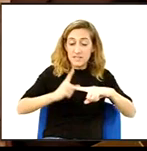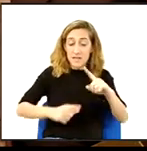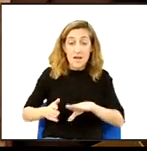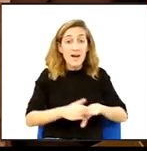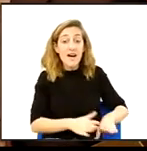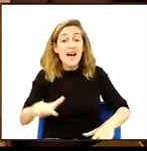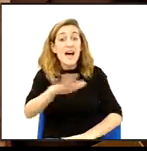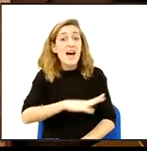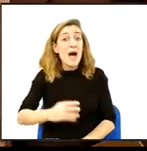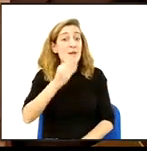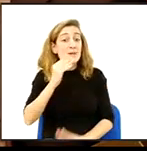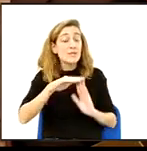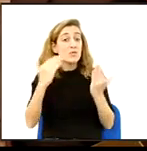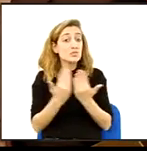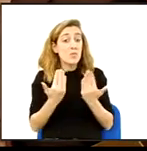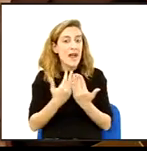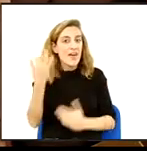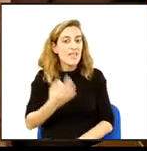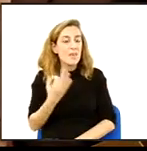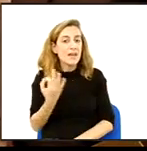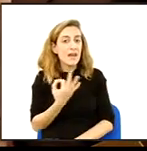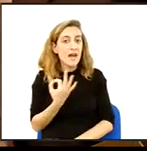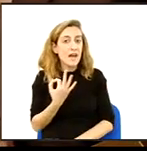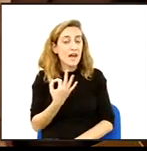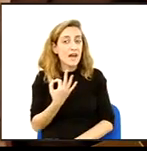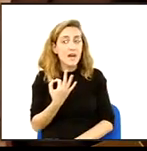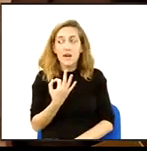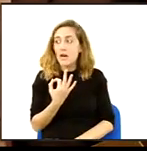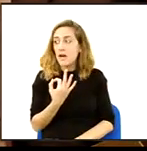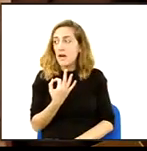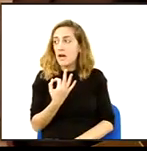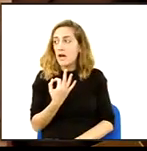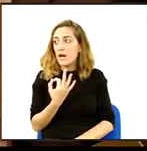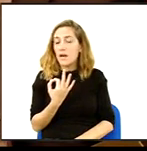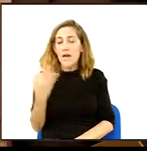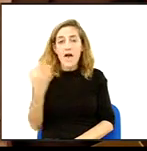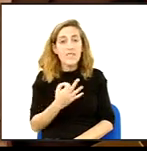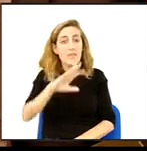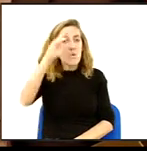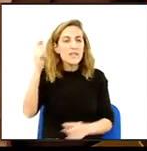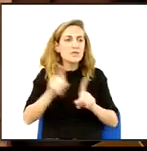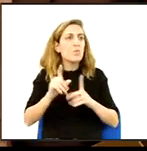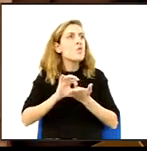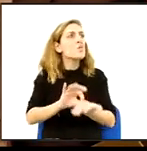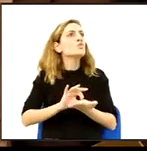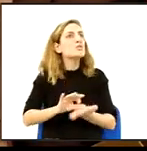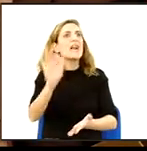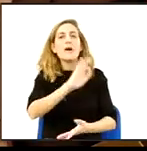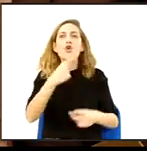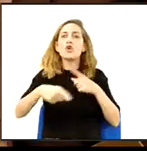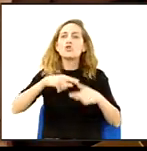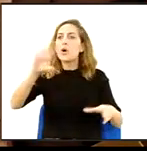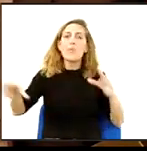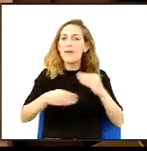menjador escolar ha de deixar de ser considerat un servei o una prestació complementària per passar a ser